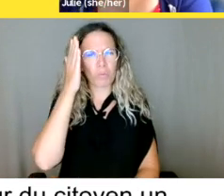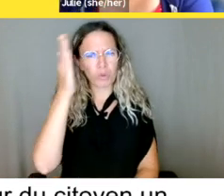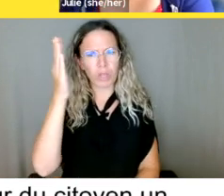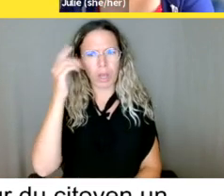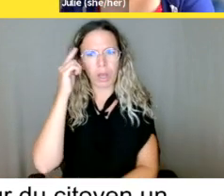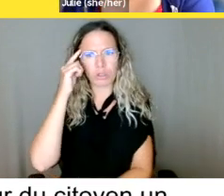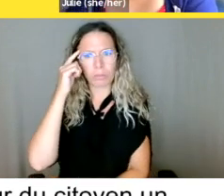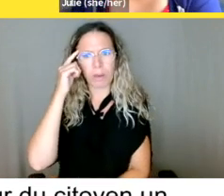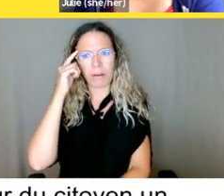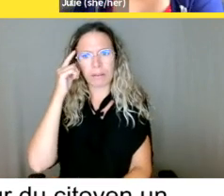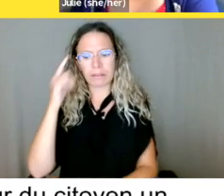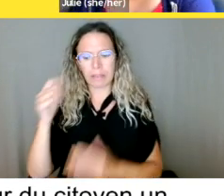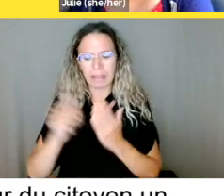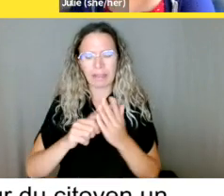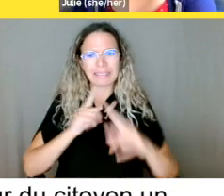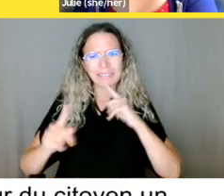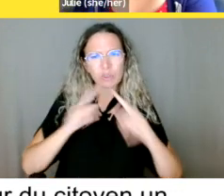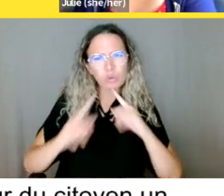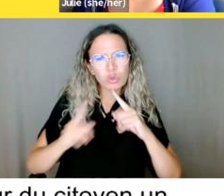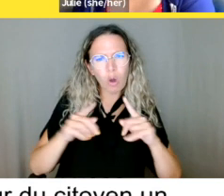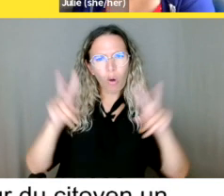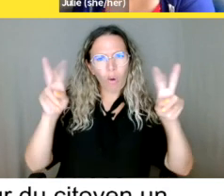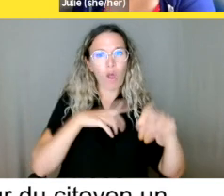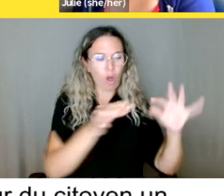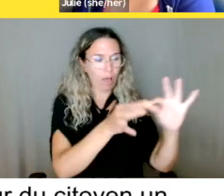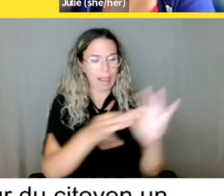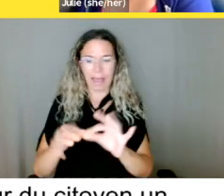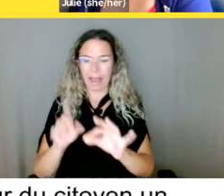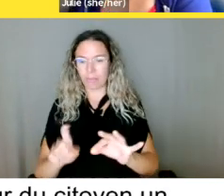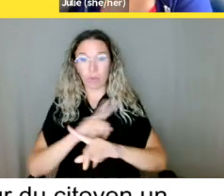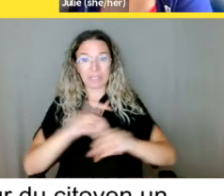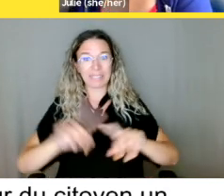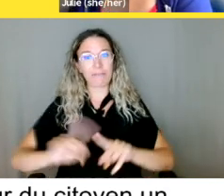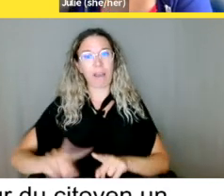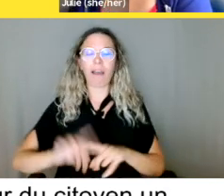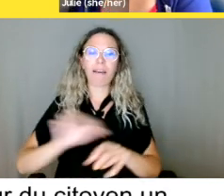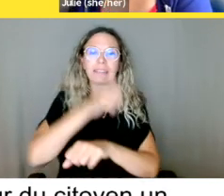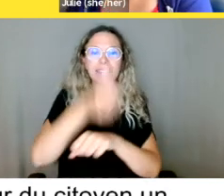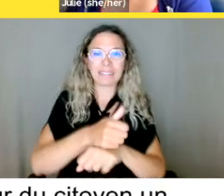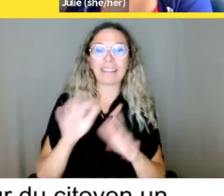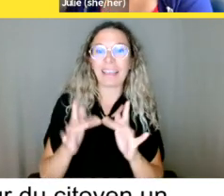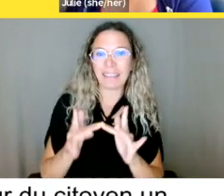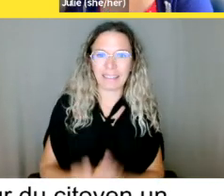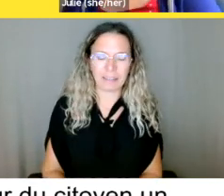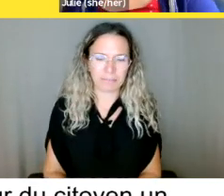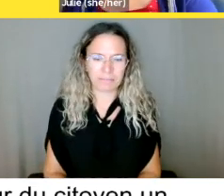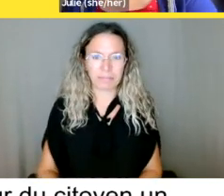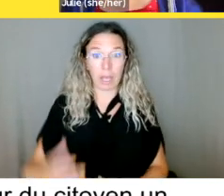Après le dépôt d'une plainte, il y aura une enquête qui procédera concernant la situation